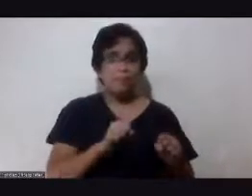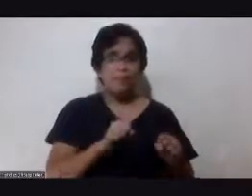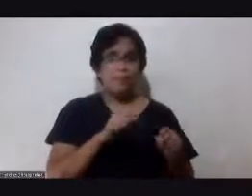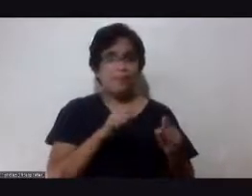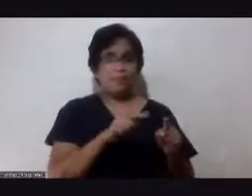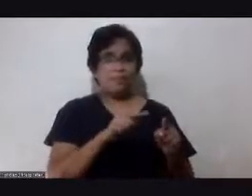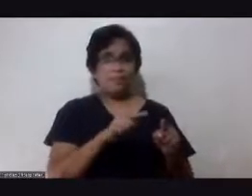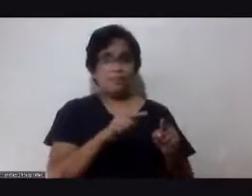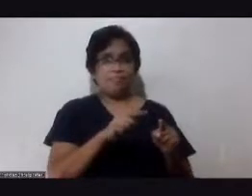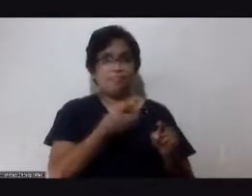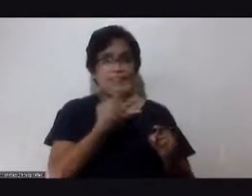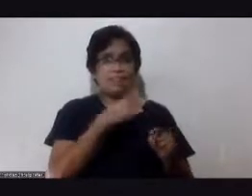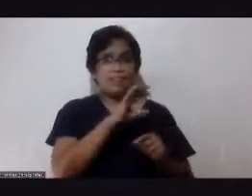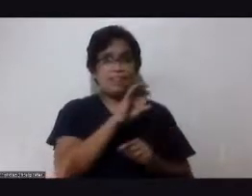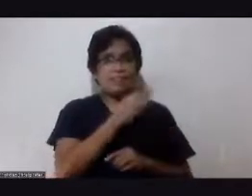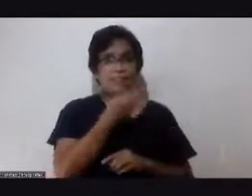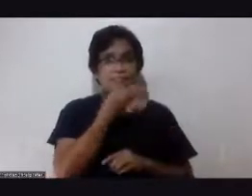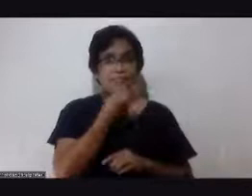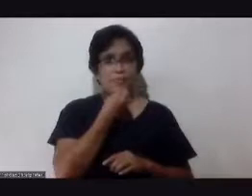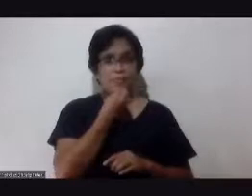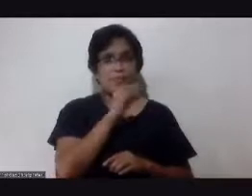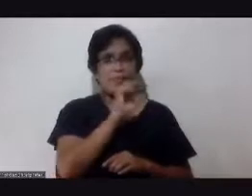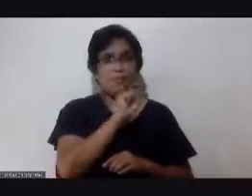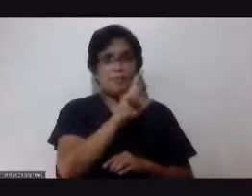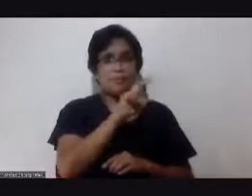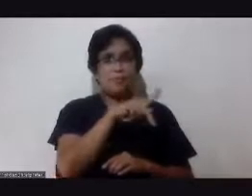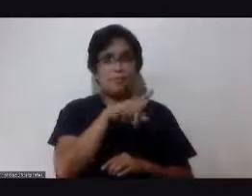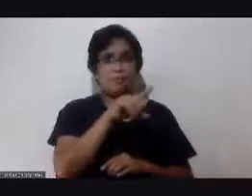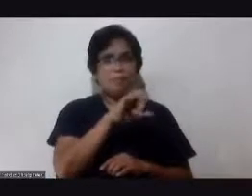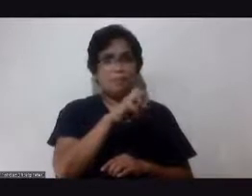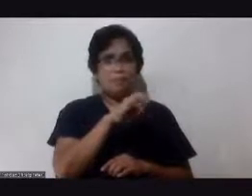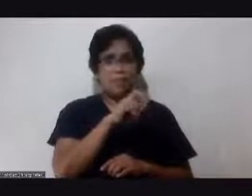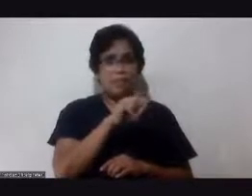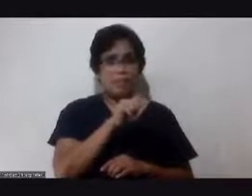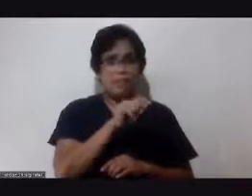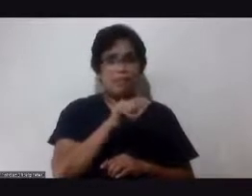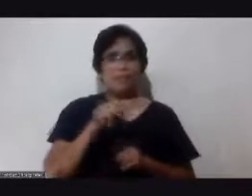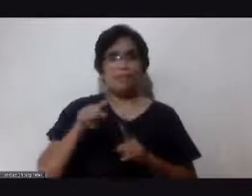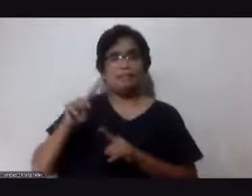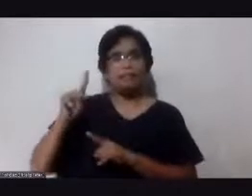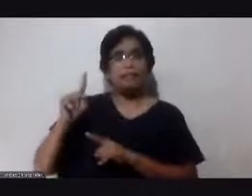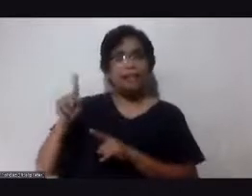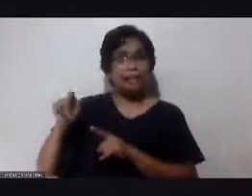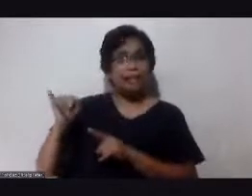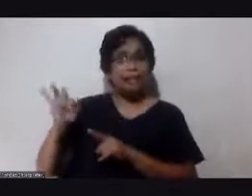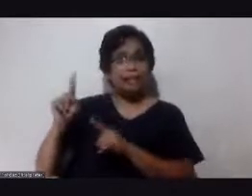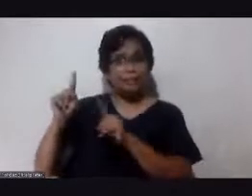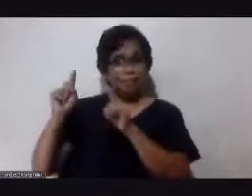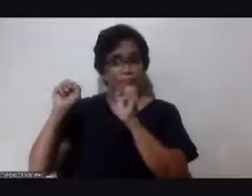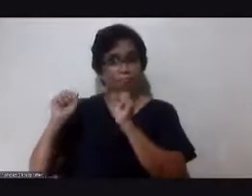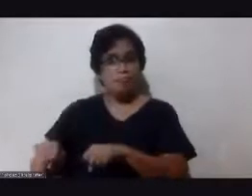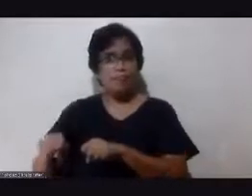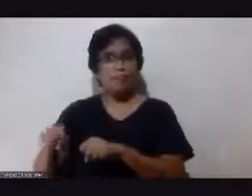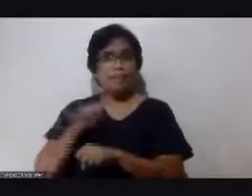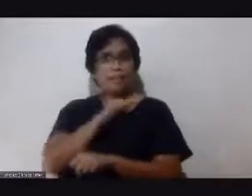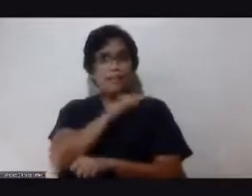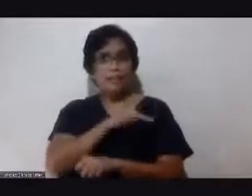supplement kung maaring gawin natural bakit hindi diba brother Eng okay